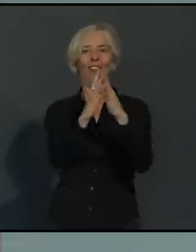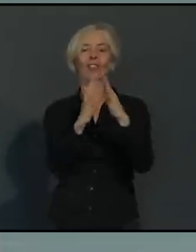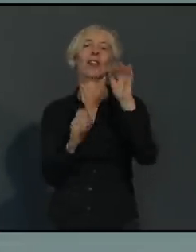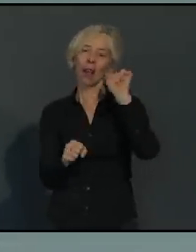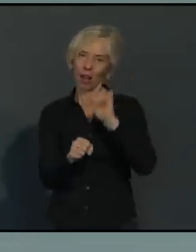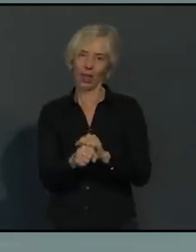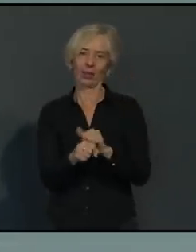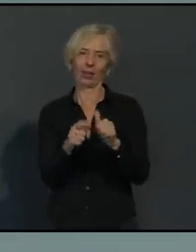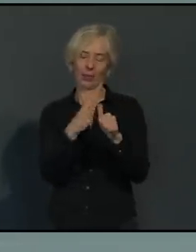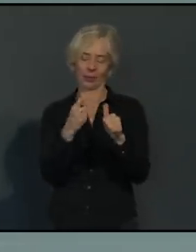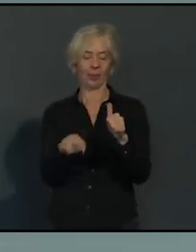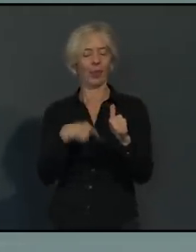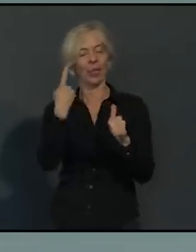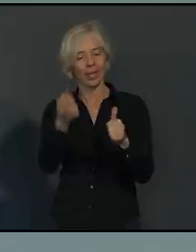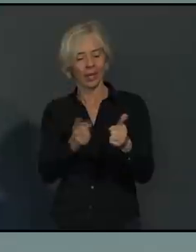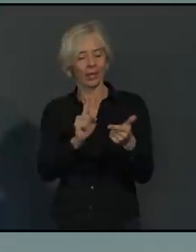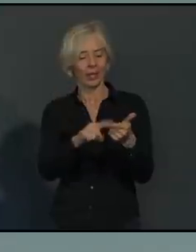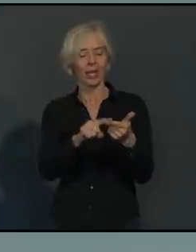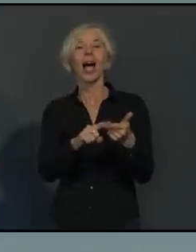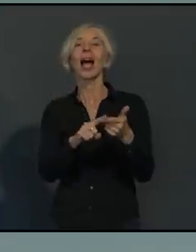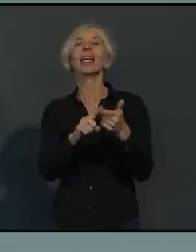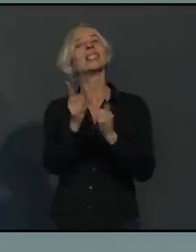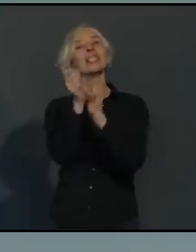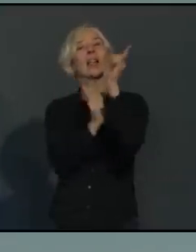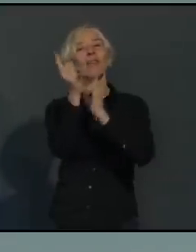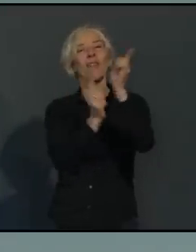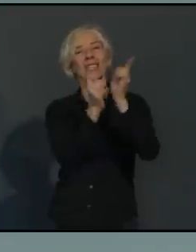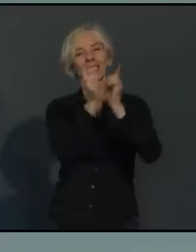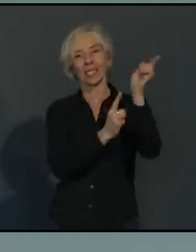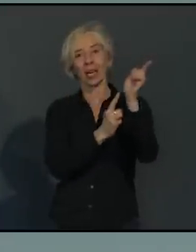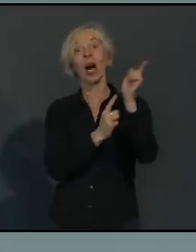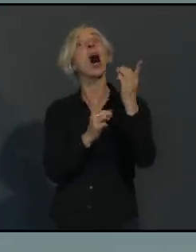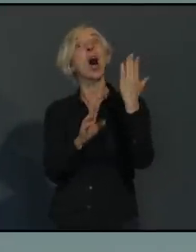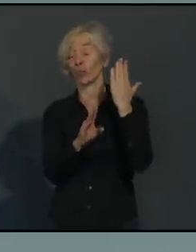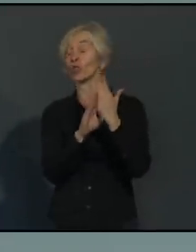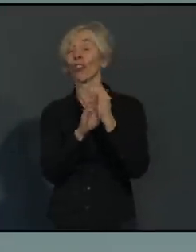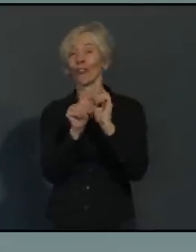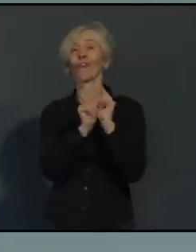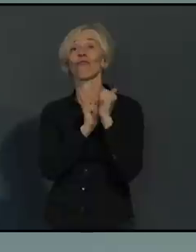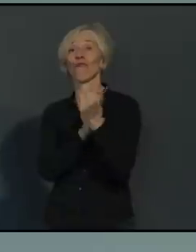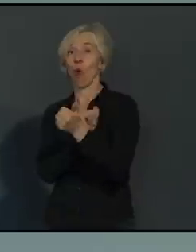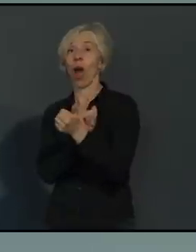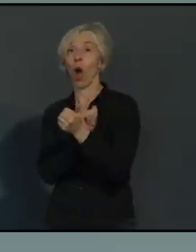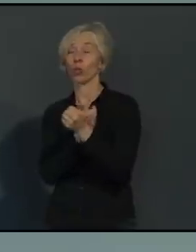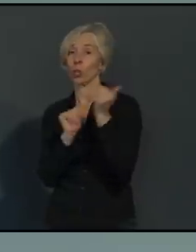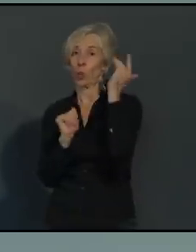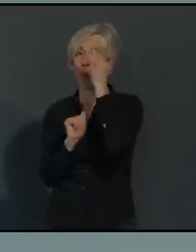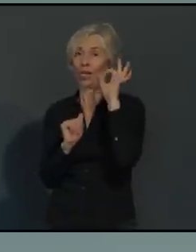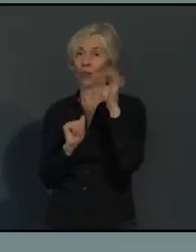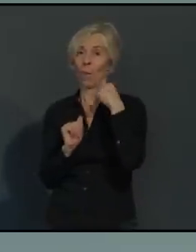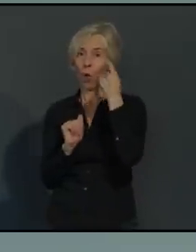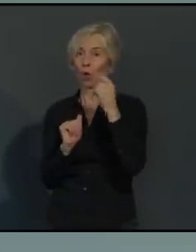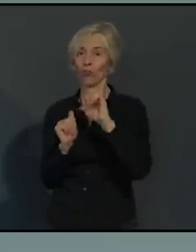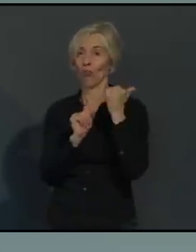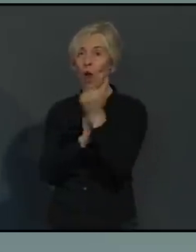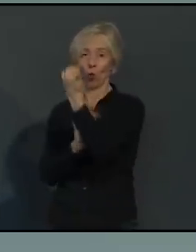ist das Thema Silvester. Auch hierfür hat das Papier bereits eine Ausführung. In diesem